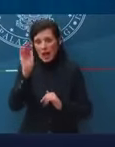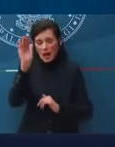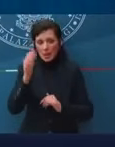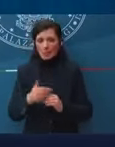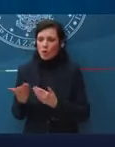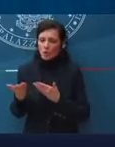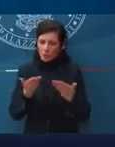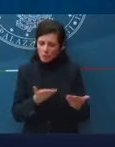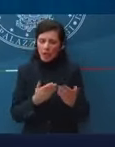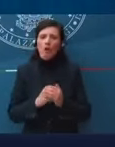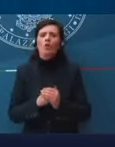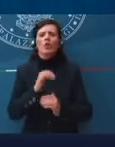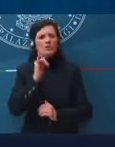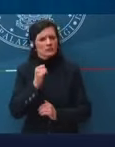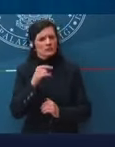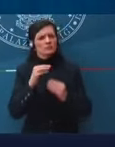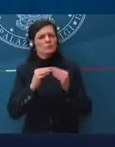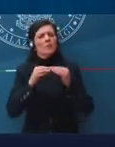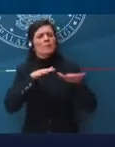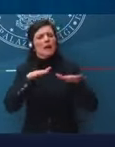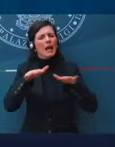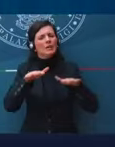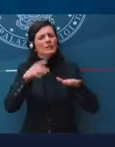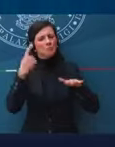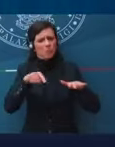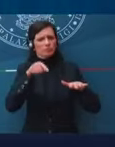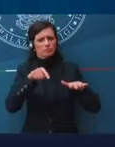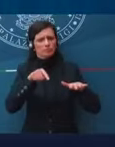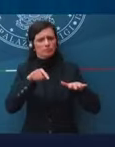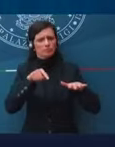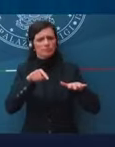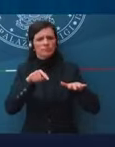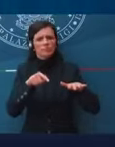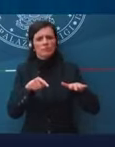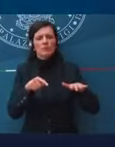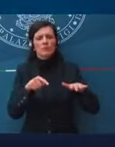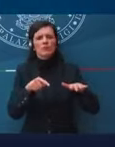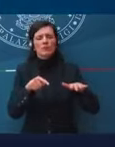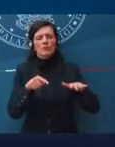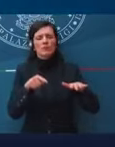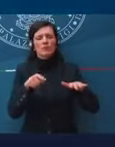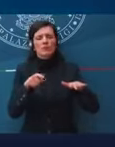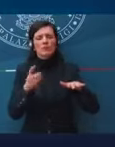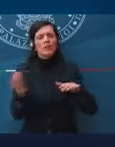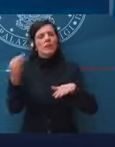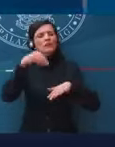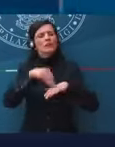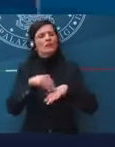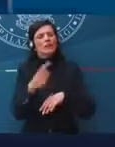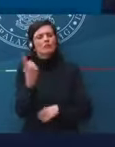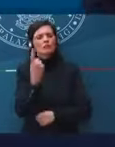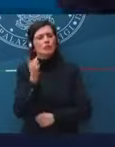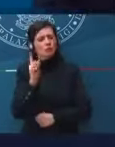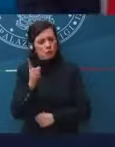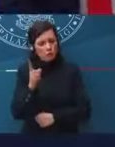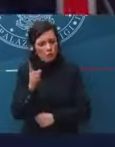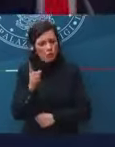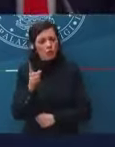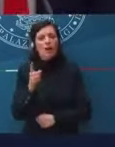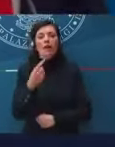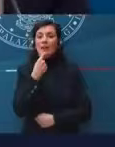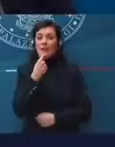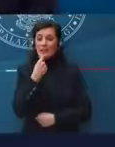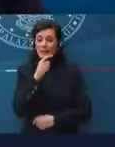Sì, no, il meccanismo è esattamente questo. L'unica integrazione è che per quelli che, diciamo,